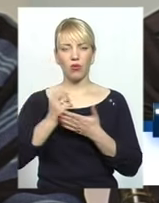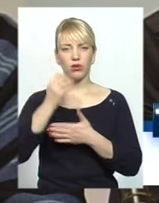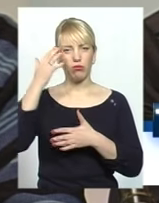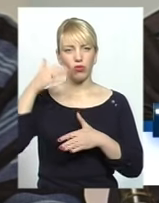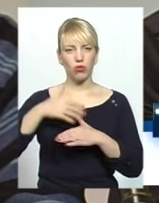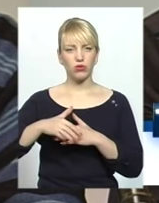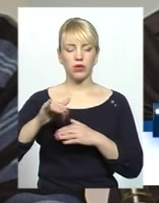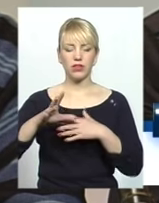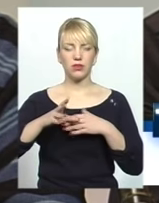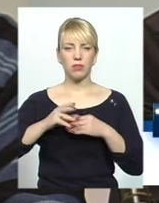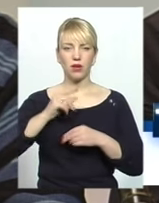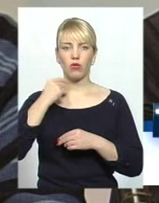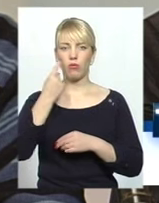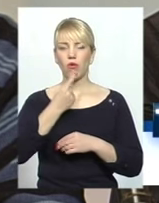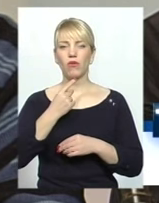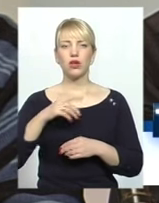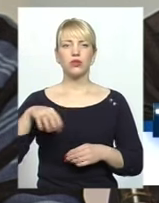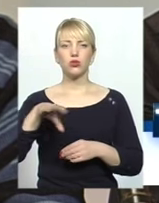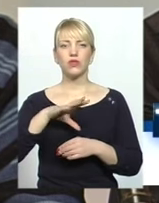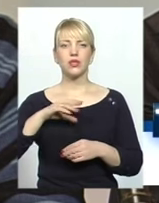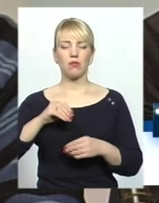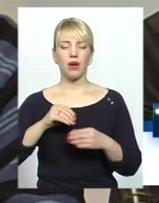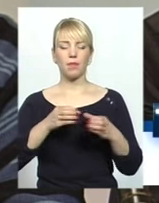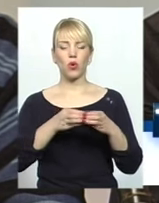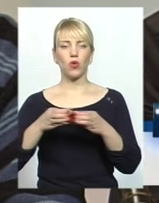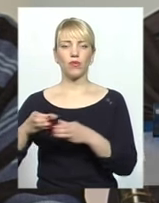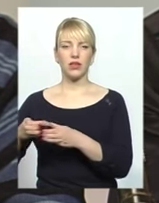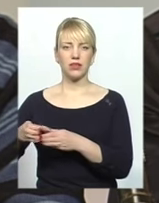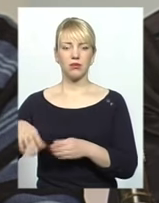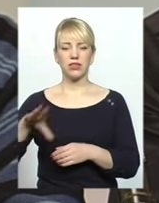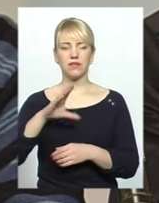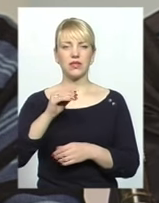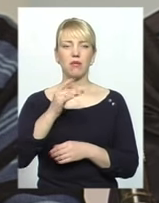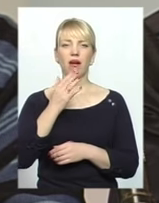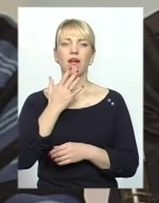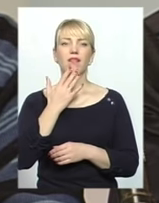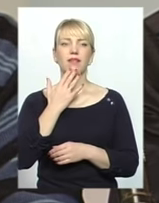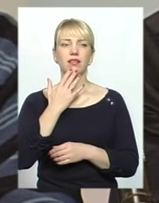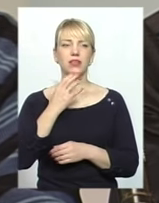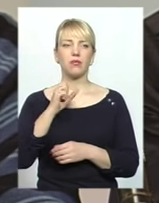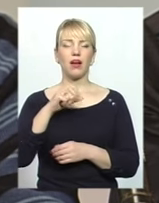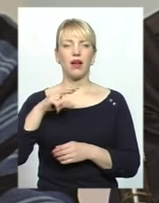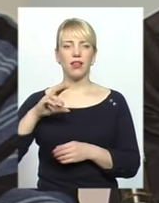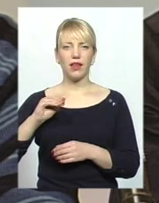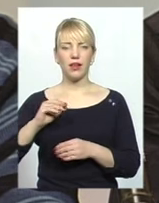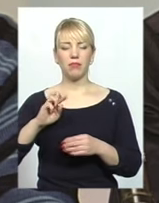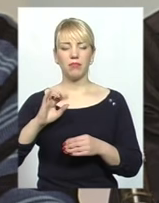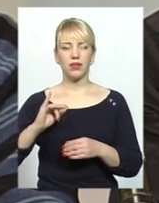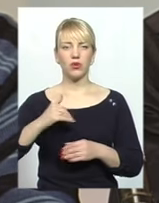спільну мову з усіма конфесіями і з усіма націями, але хотілося б, щоб